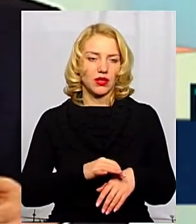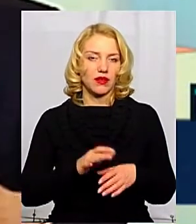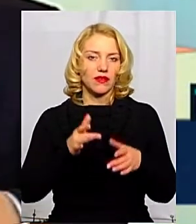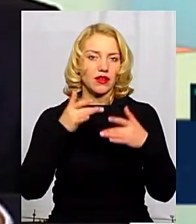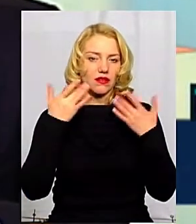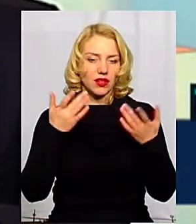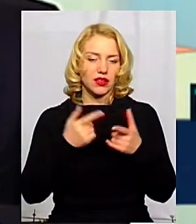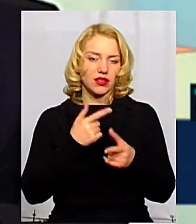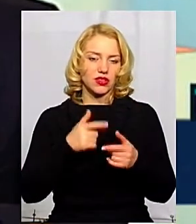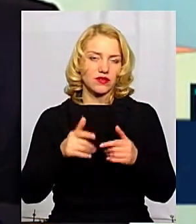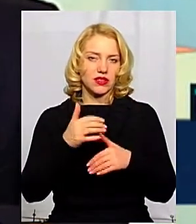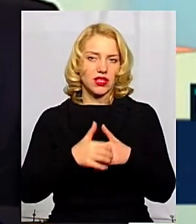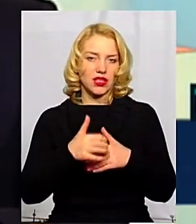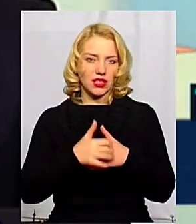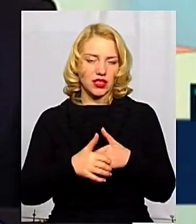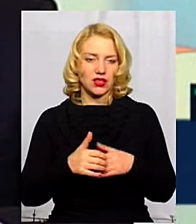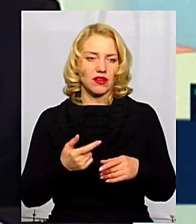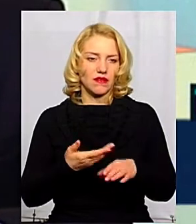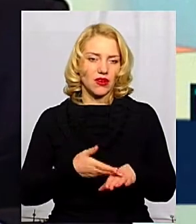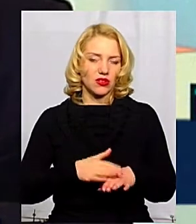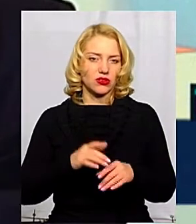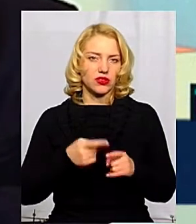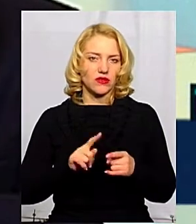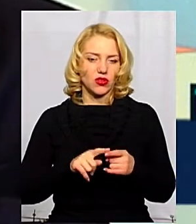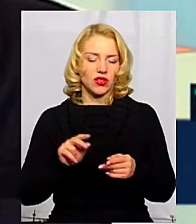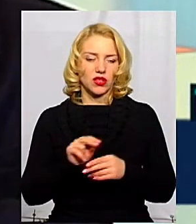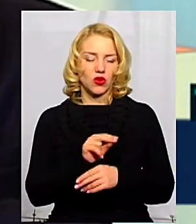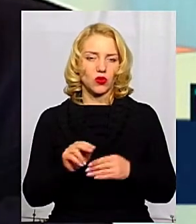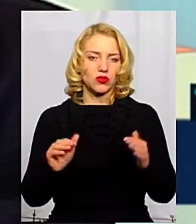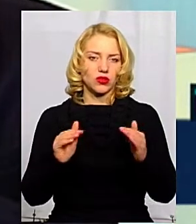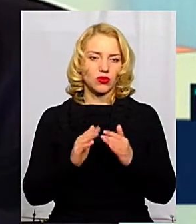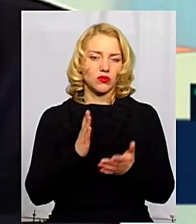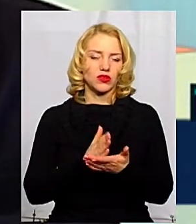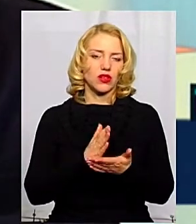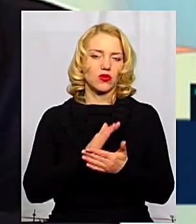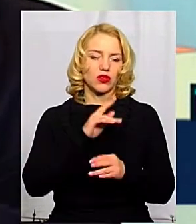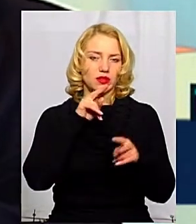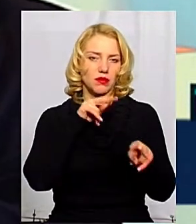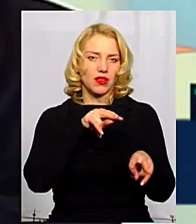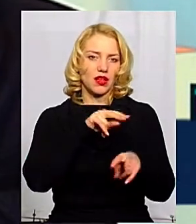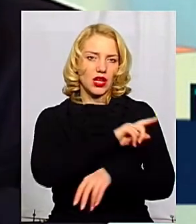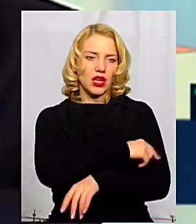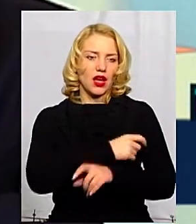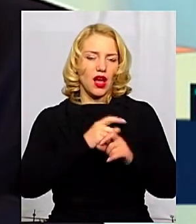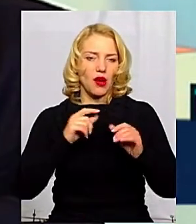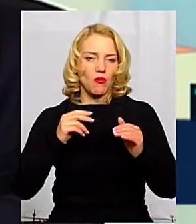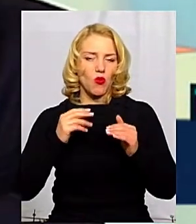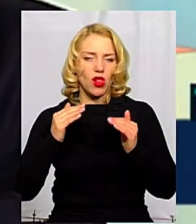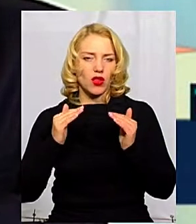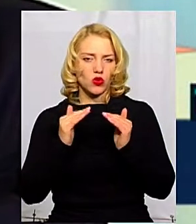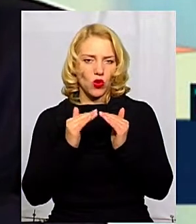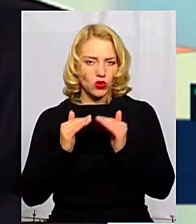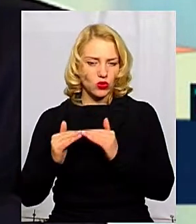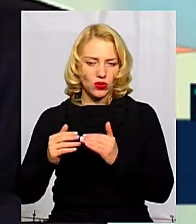в легкій чи в середньої важкості, вони лікуються вдома, знаходяться під наглядом лікаря амбулаторно. До нас же потрапляють